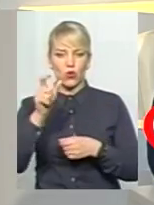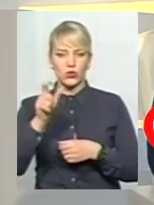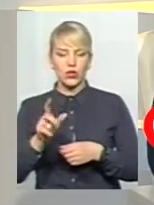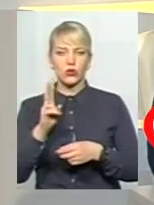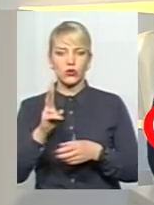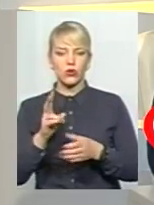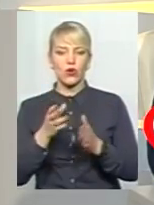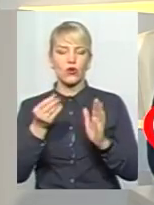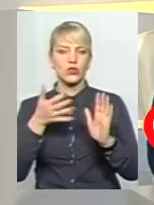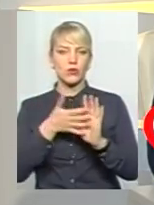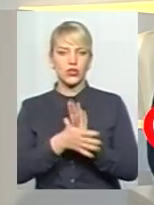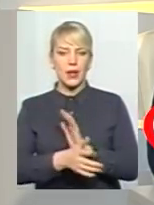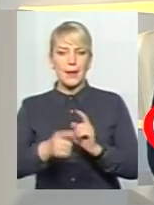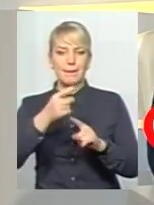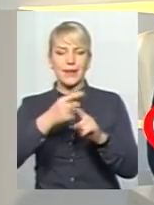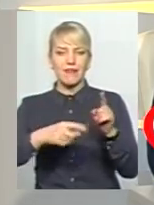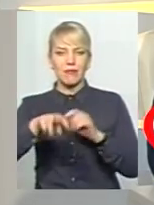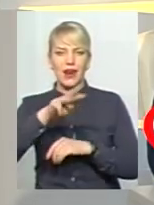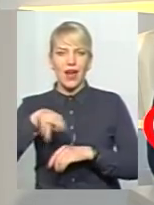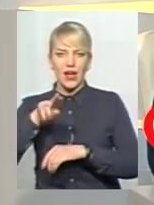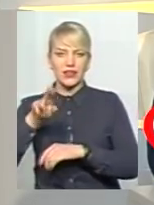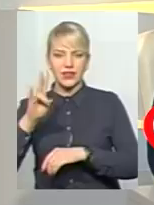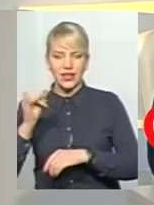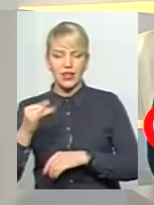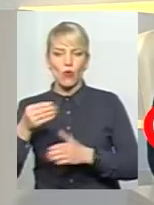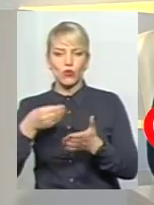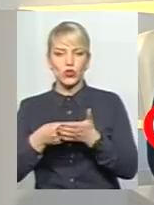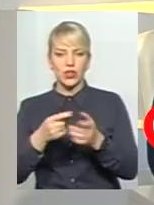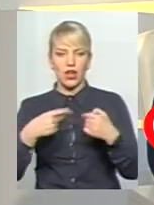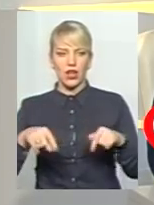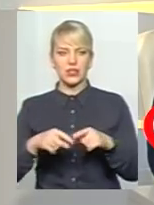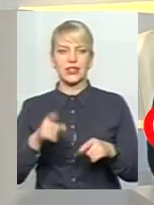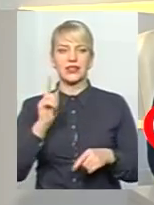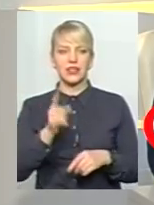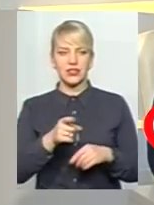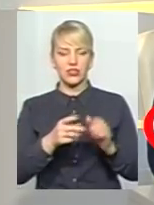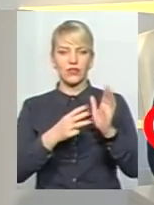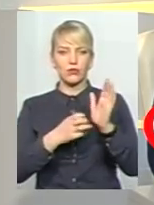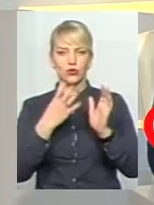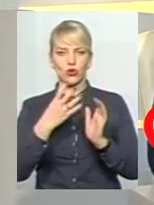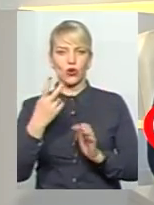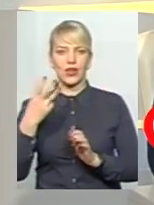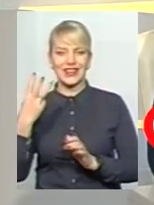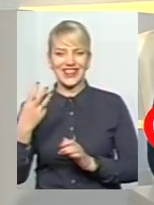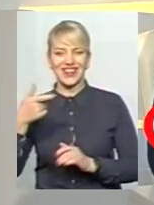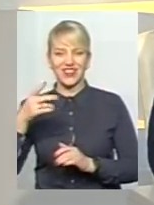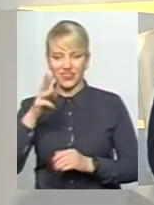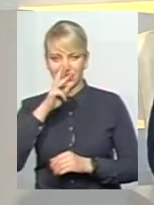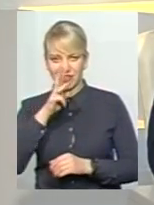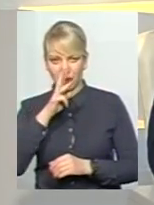розпоряджається півмільярдним бюджетом в галузі, посадовий клад 1843 рівні, говорити про